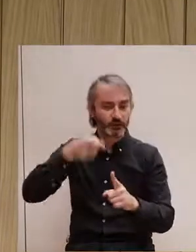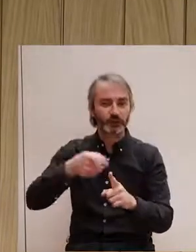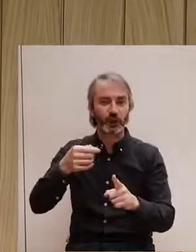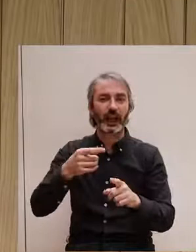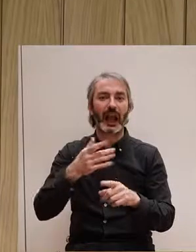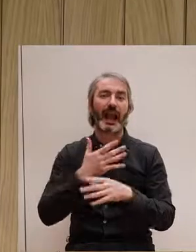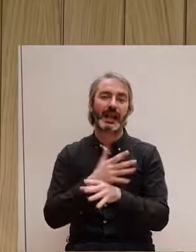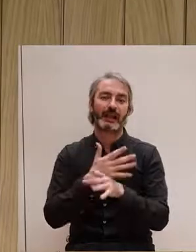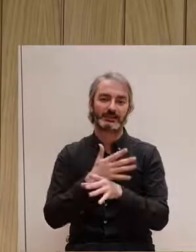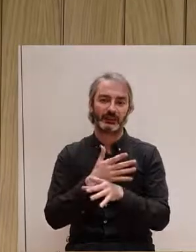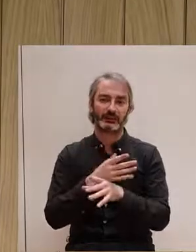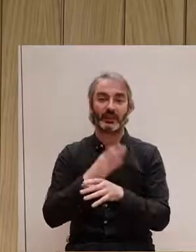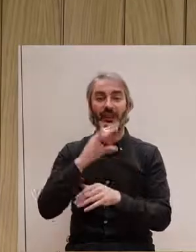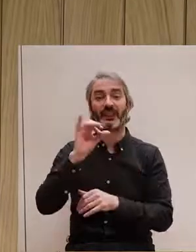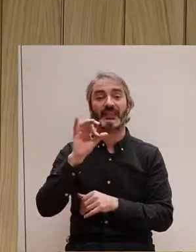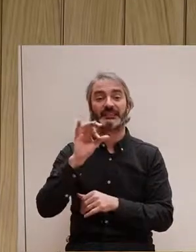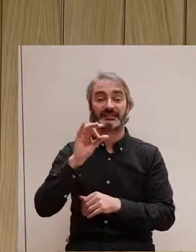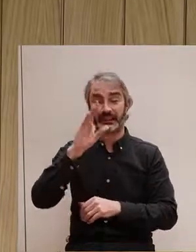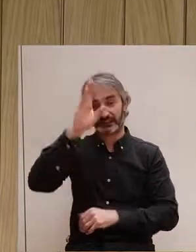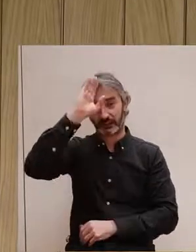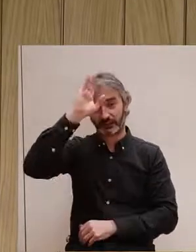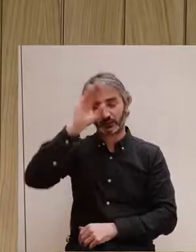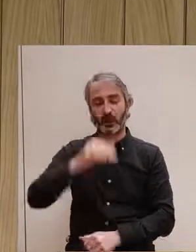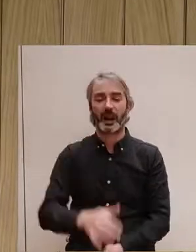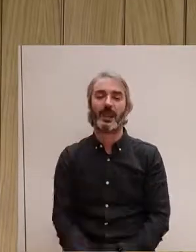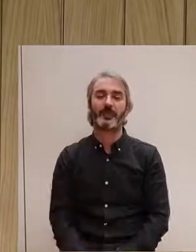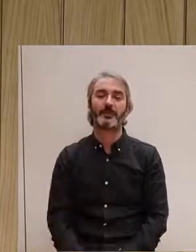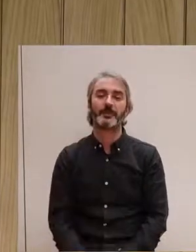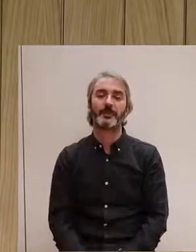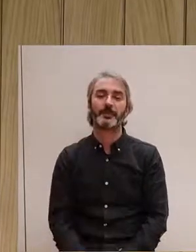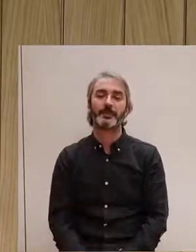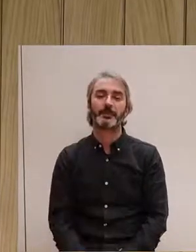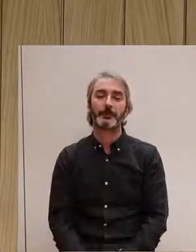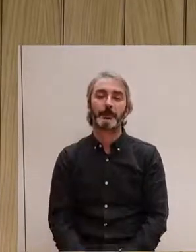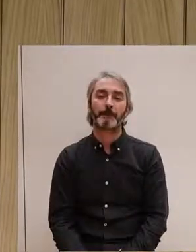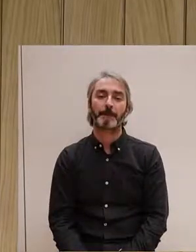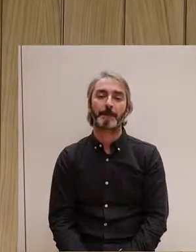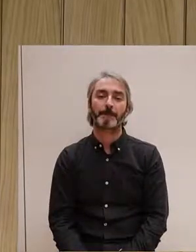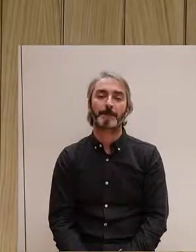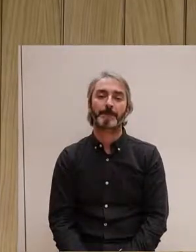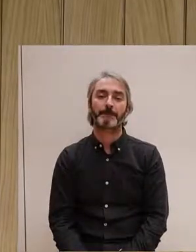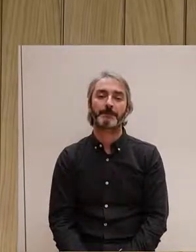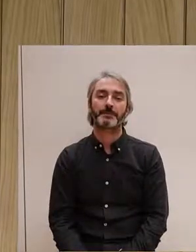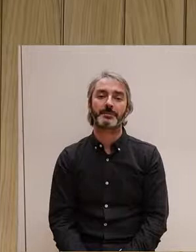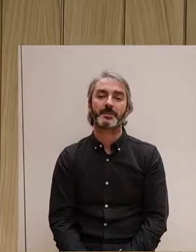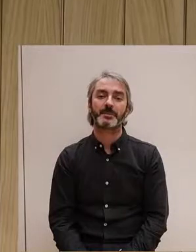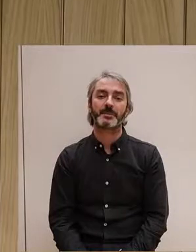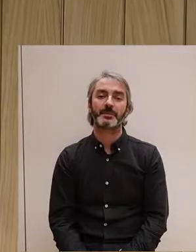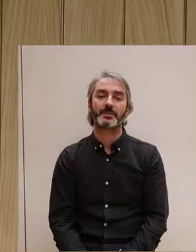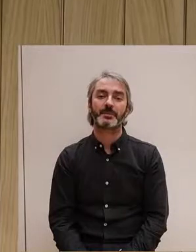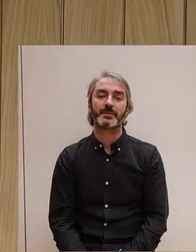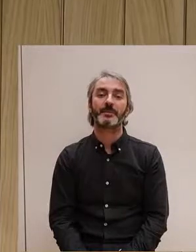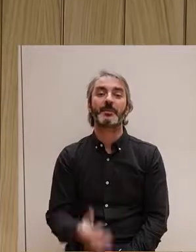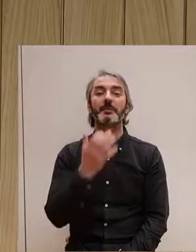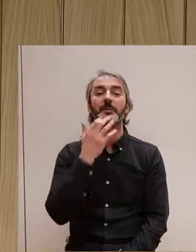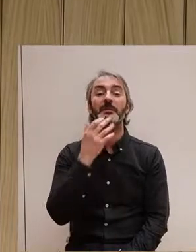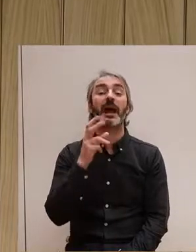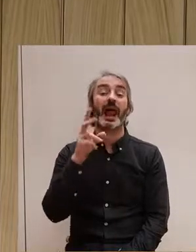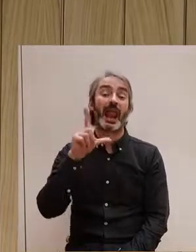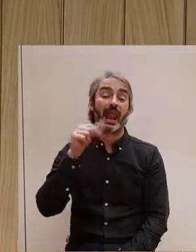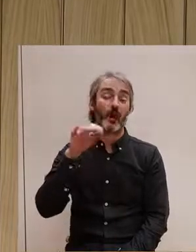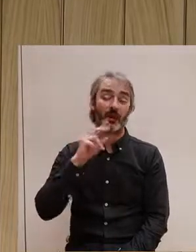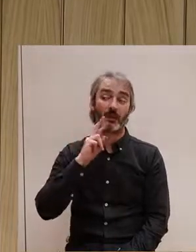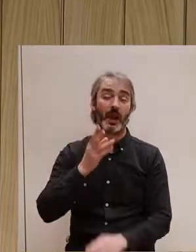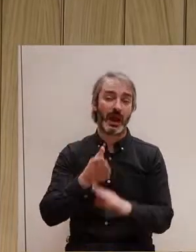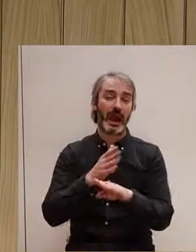relacions cis-heterosexuals. Llavors, això ho podem veure amb el que estava a la Laura, per exemple, de la importància